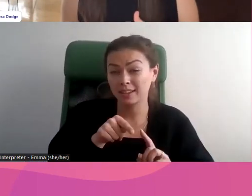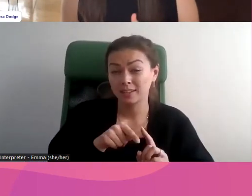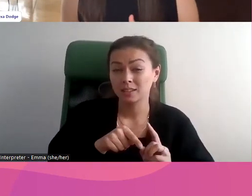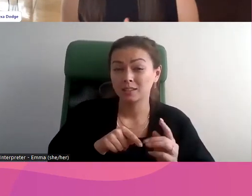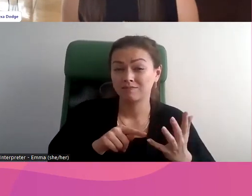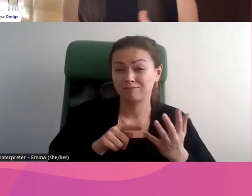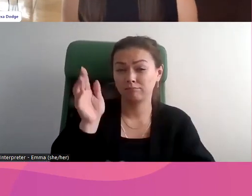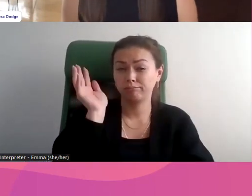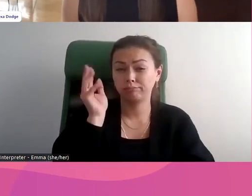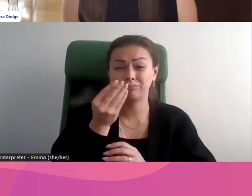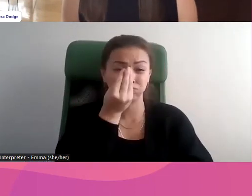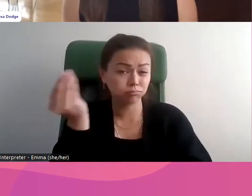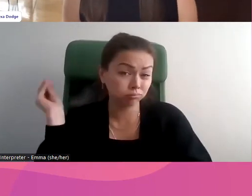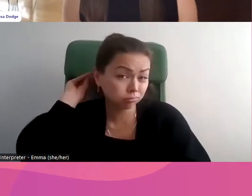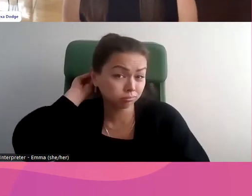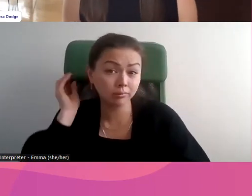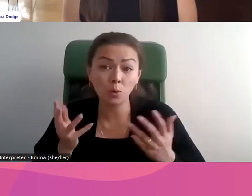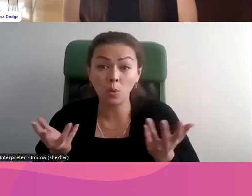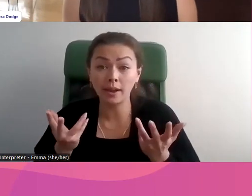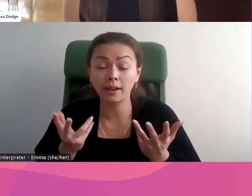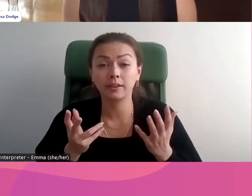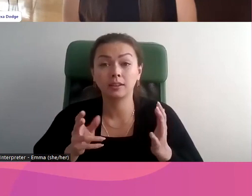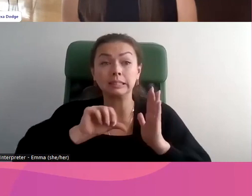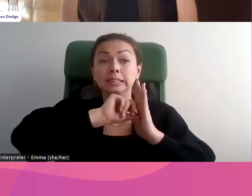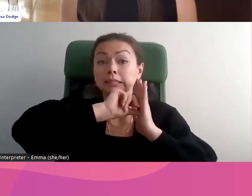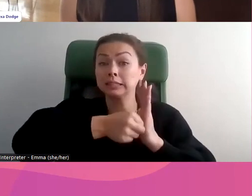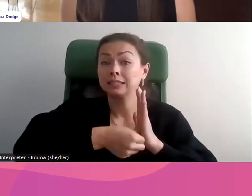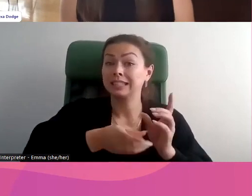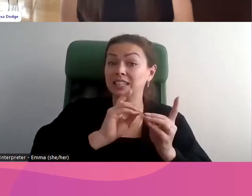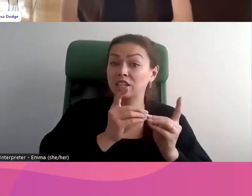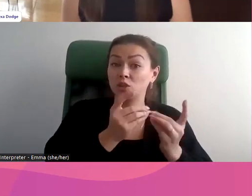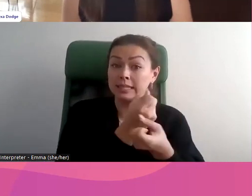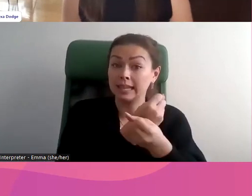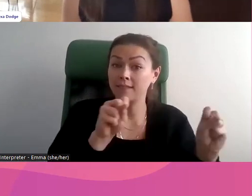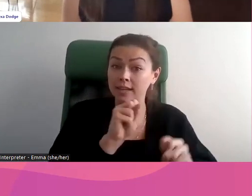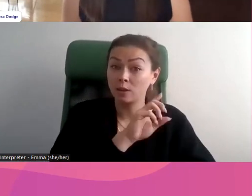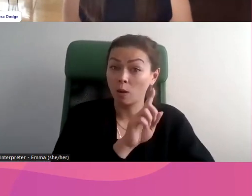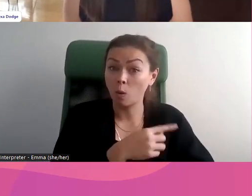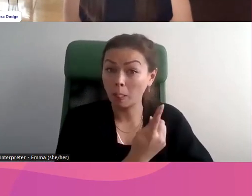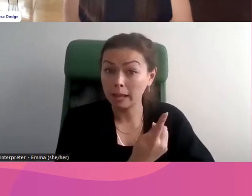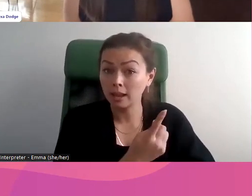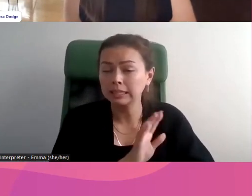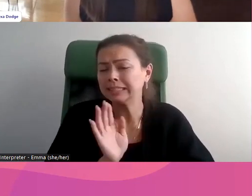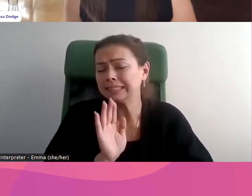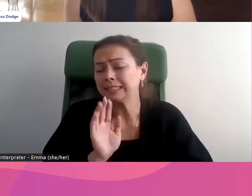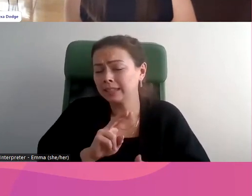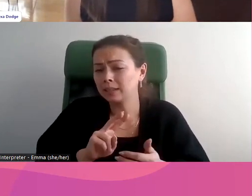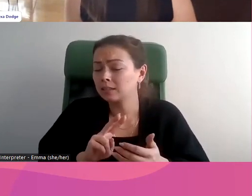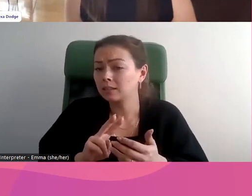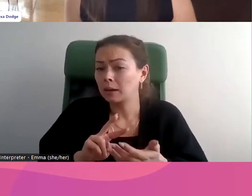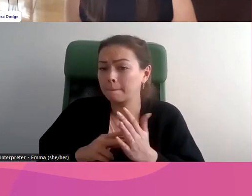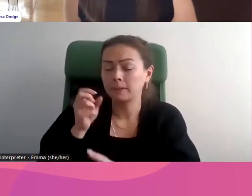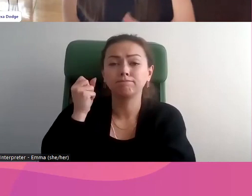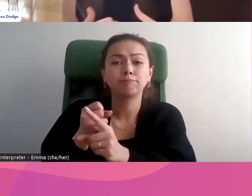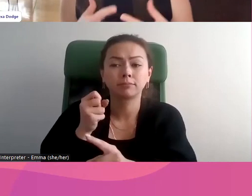mécanisme de soutien. Prochaine diapo. Alors, le fait de se concentrer sur la